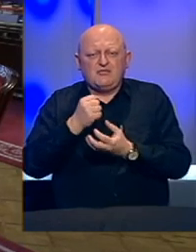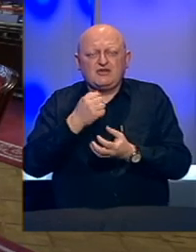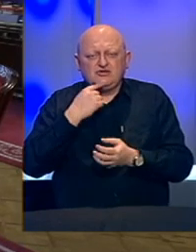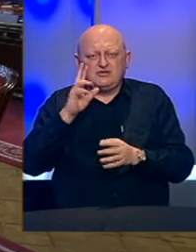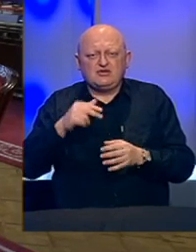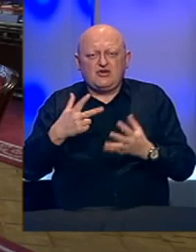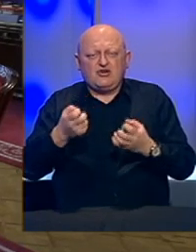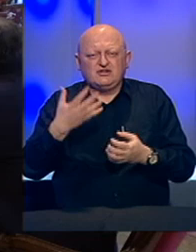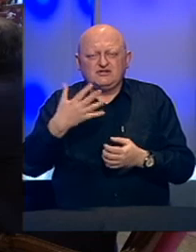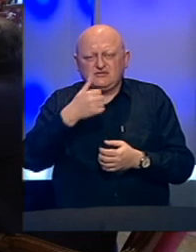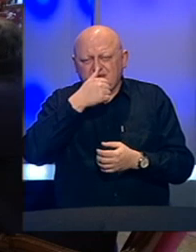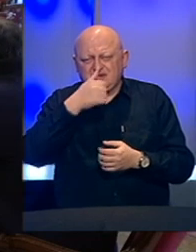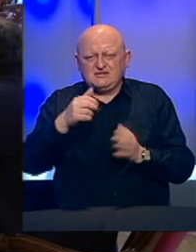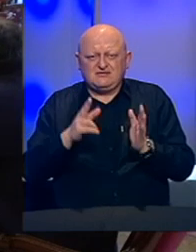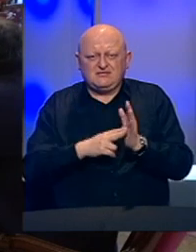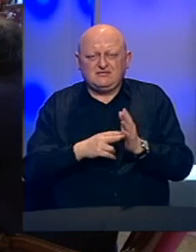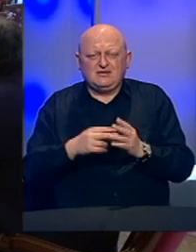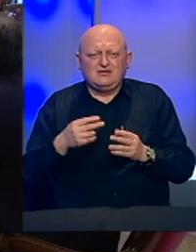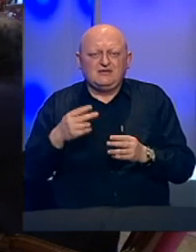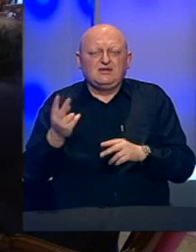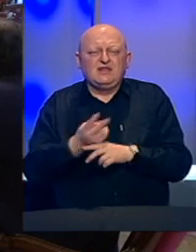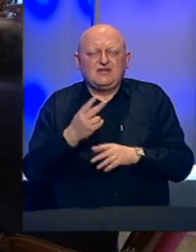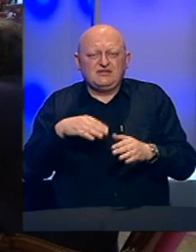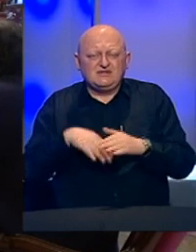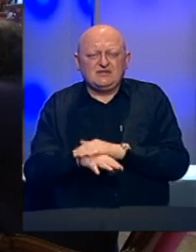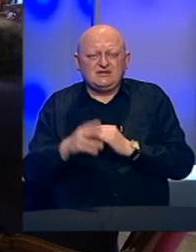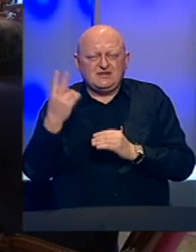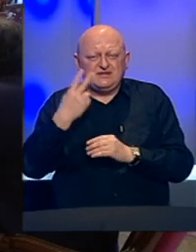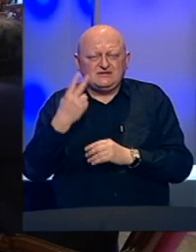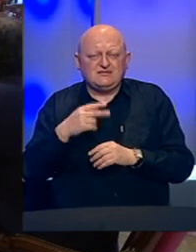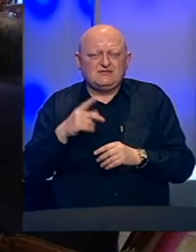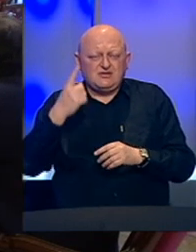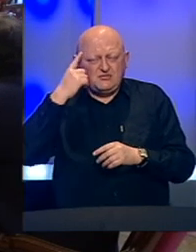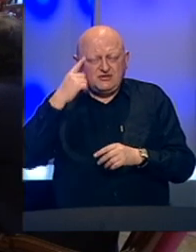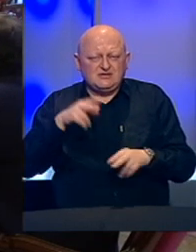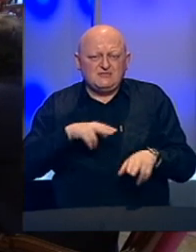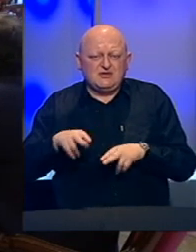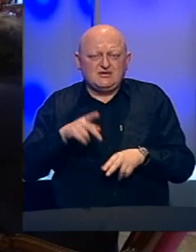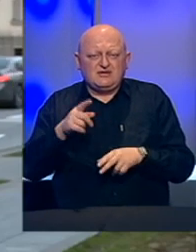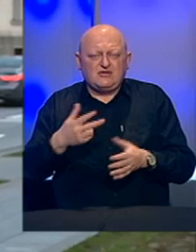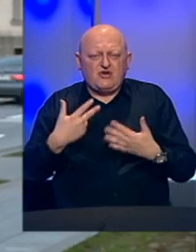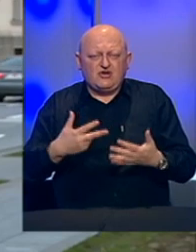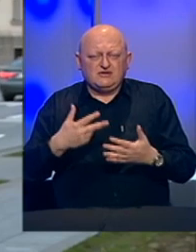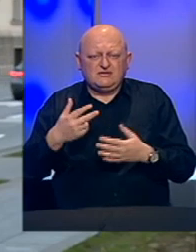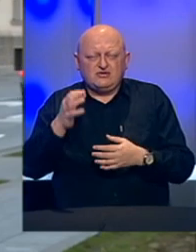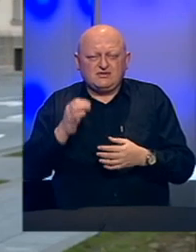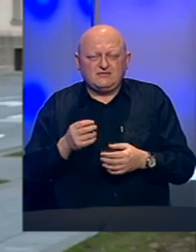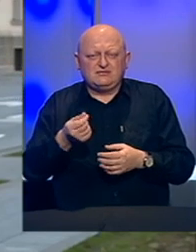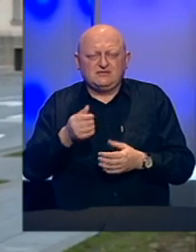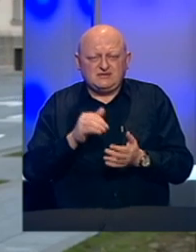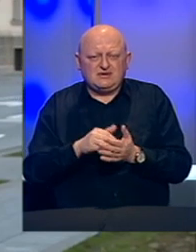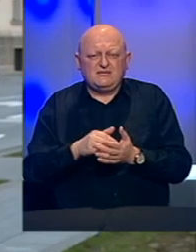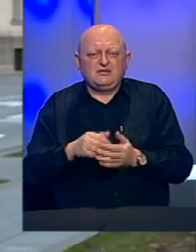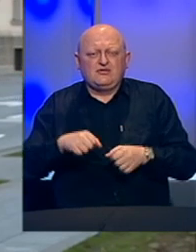ima 850 miliona maraka deviznih rezervi i po mišljenju ministarke Vidović 80% tih srestava